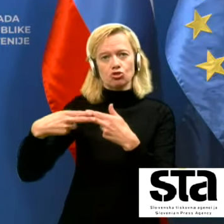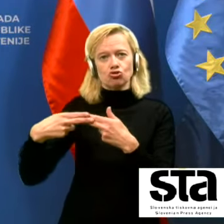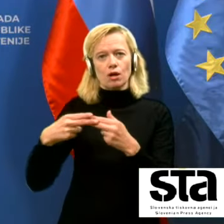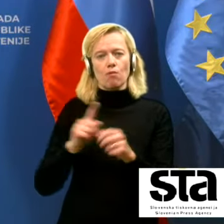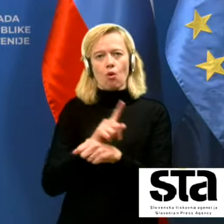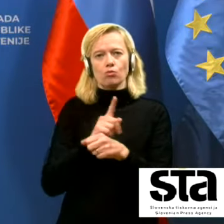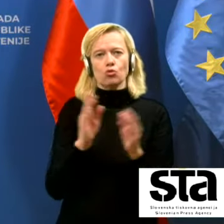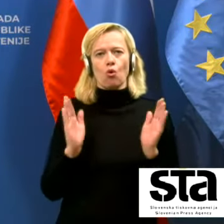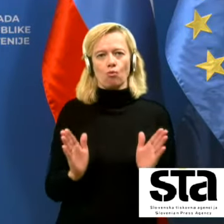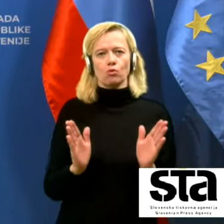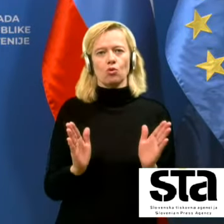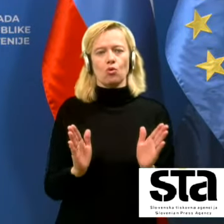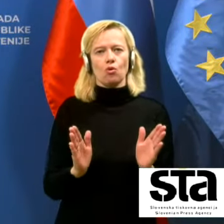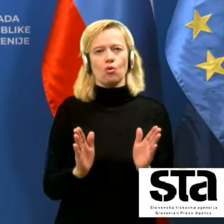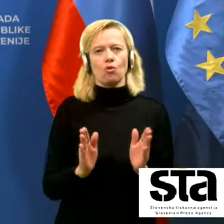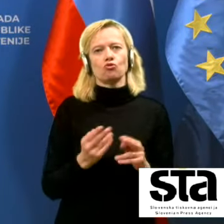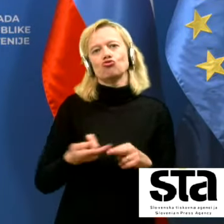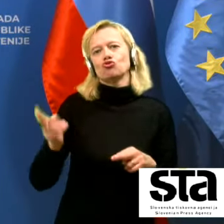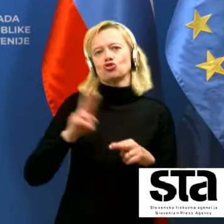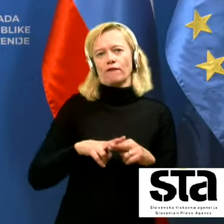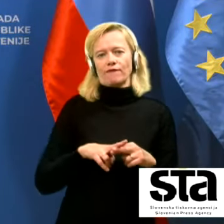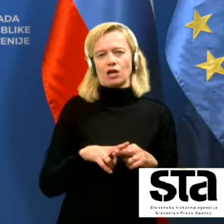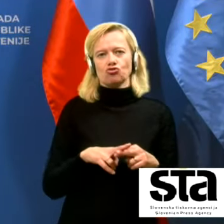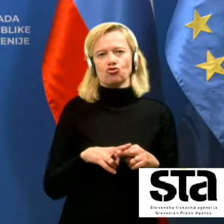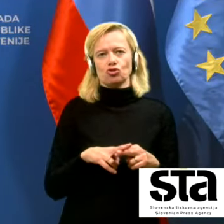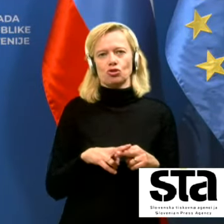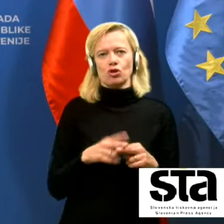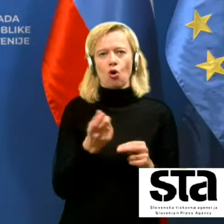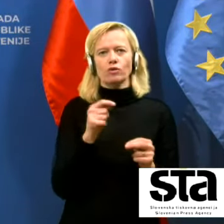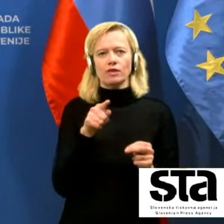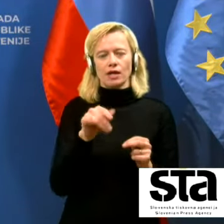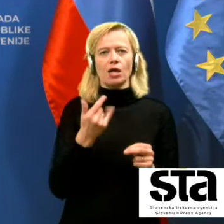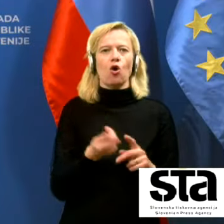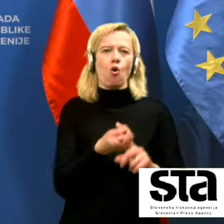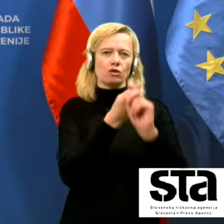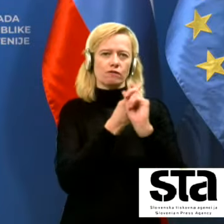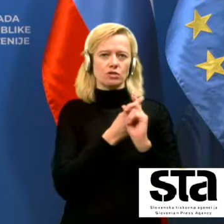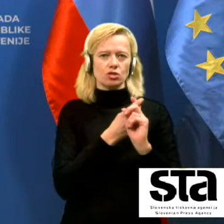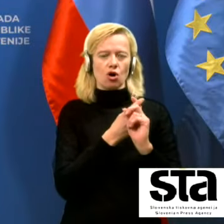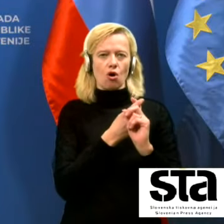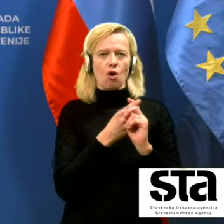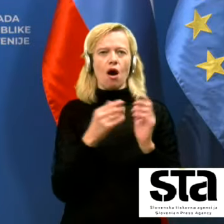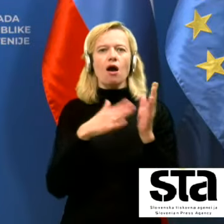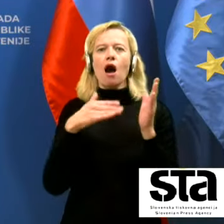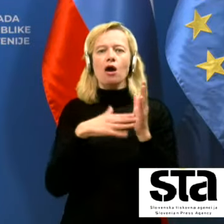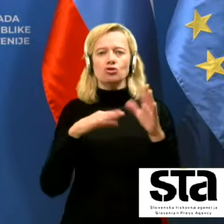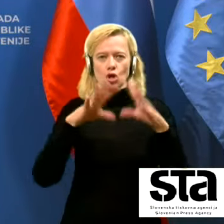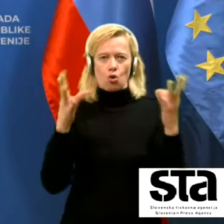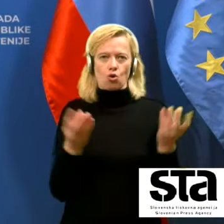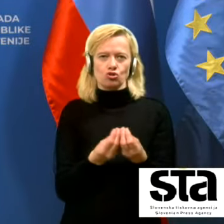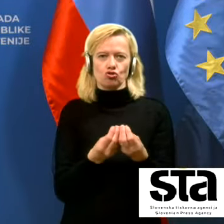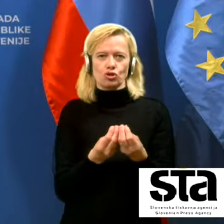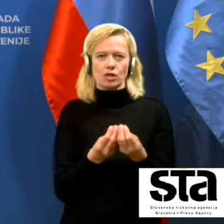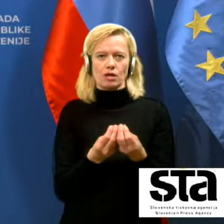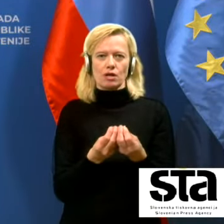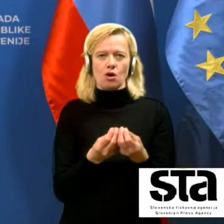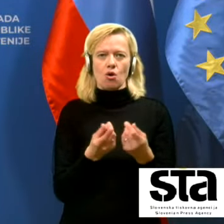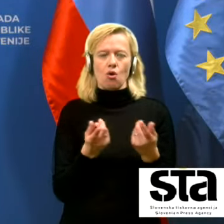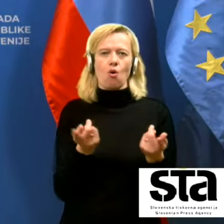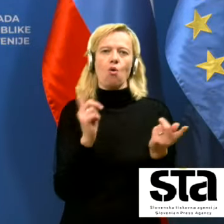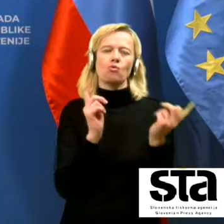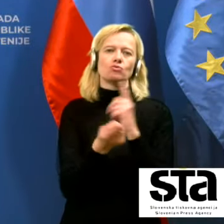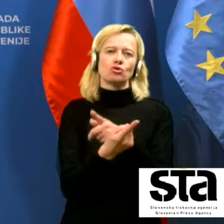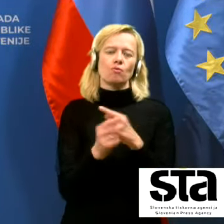obdobju čim več in od tega je pa tudi odvisno sveda kakšne količine ali pa s kakšno dinamiko bomo ta